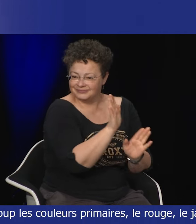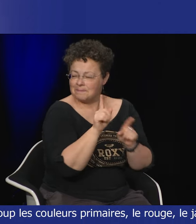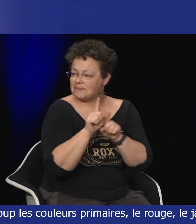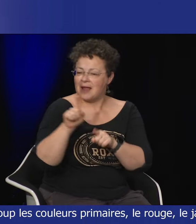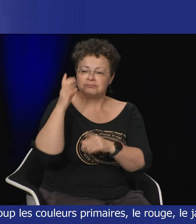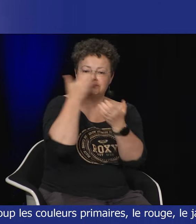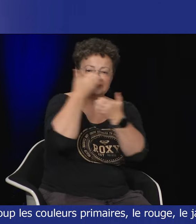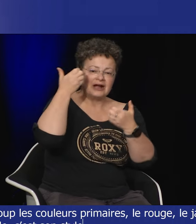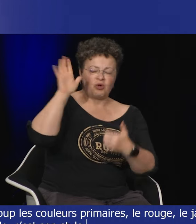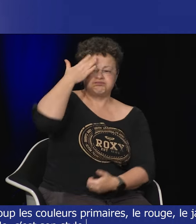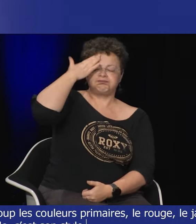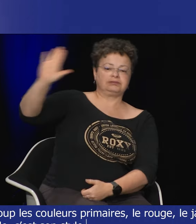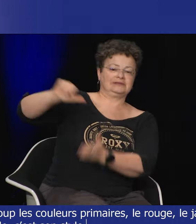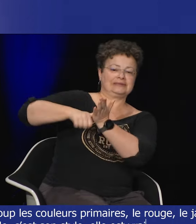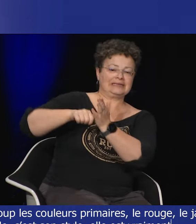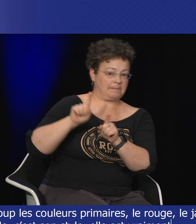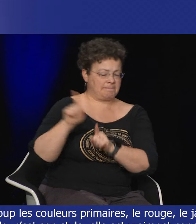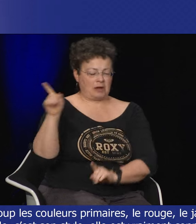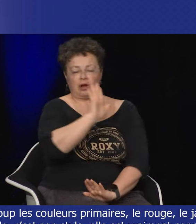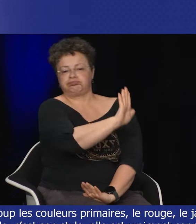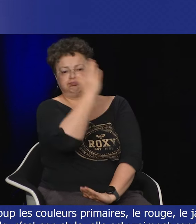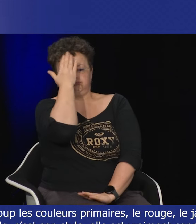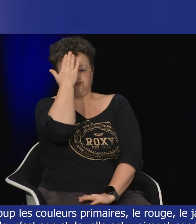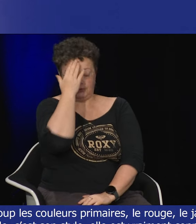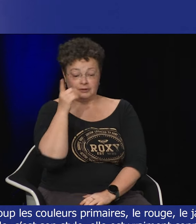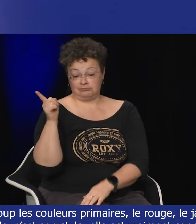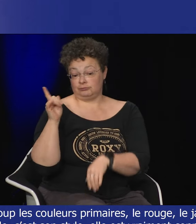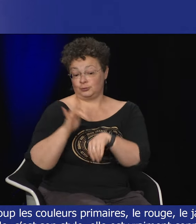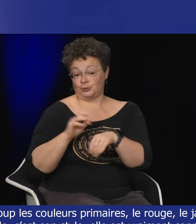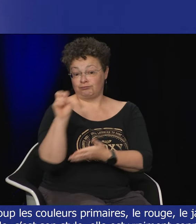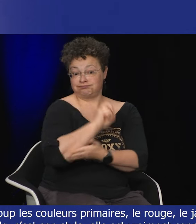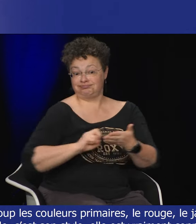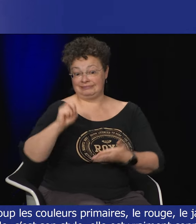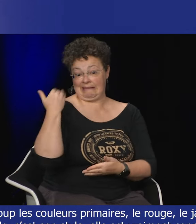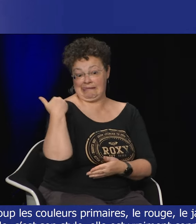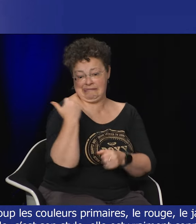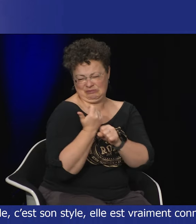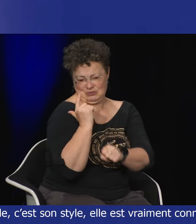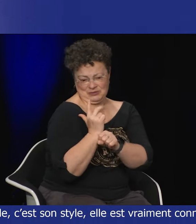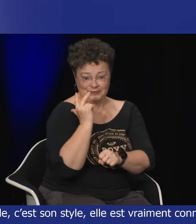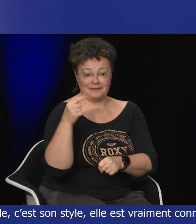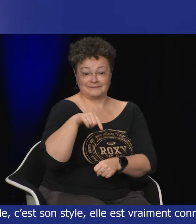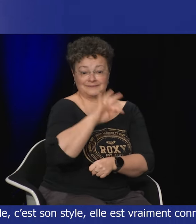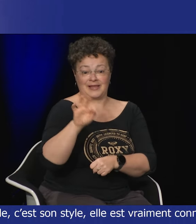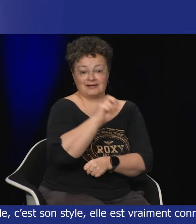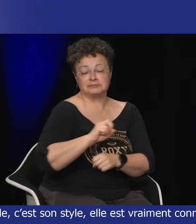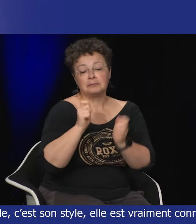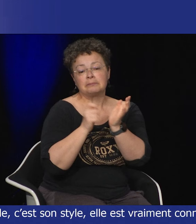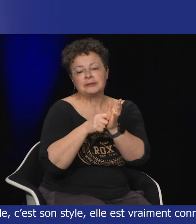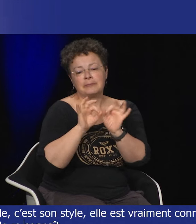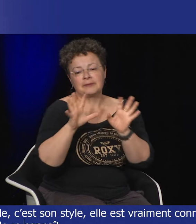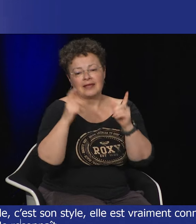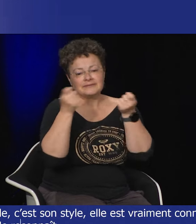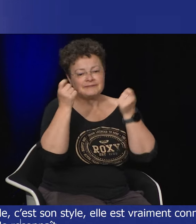elle est vraiment connue pour ça et voilà comme on sait Picasso on reconnait Picasso elle c'est pareil on reconnait vraiment son style